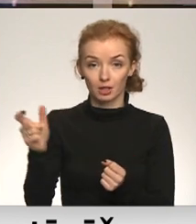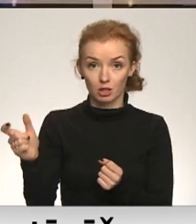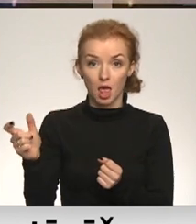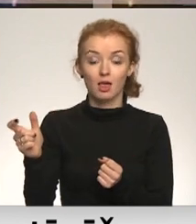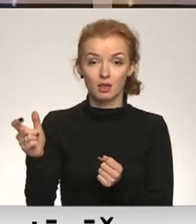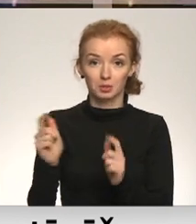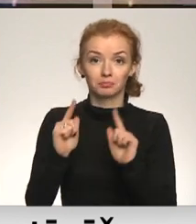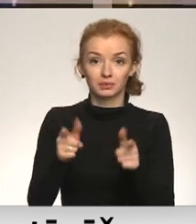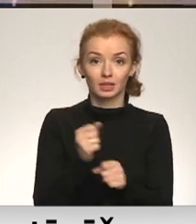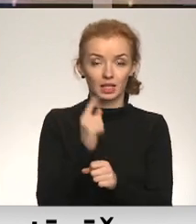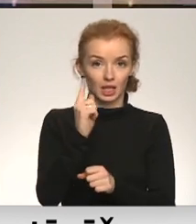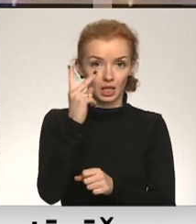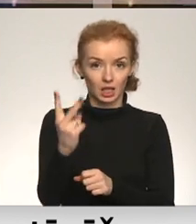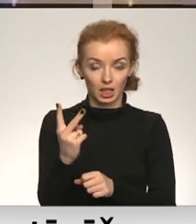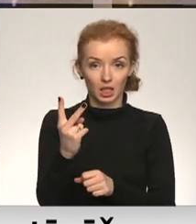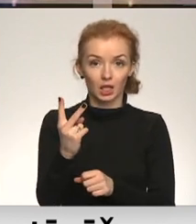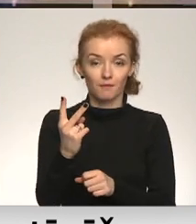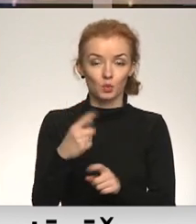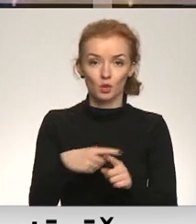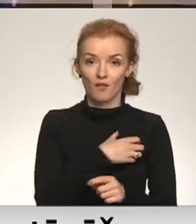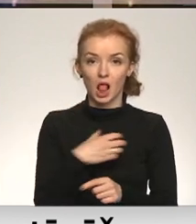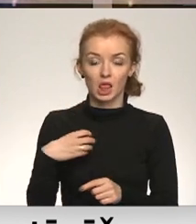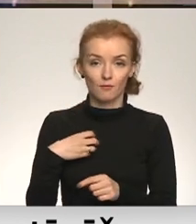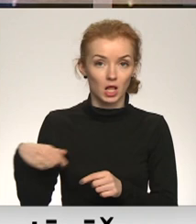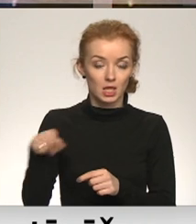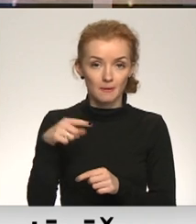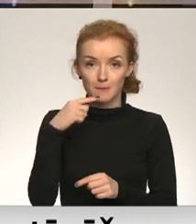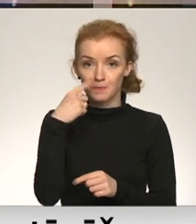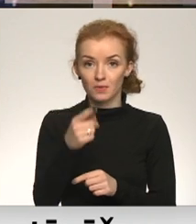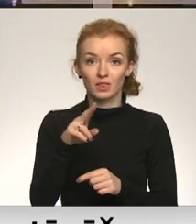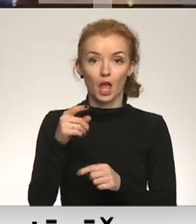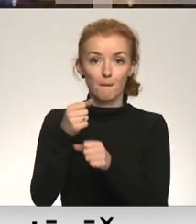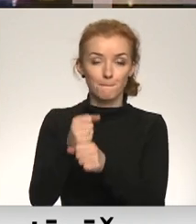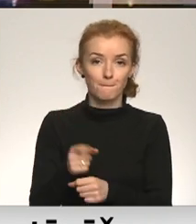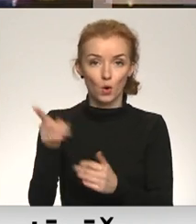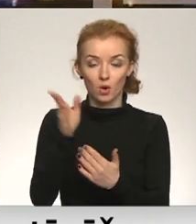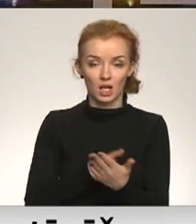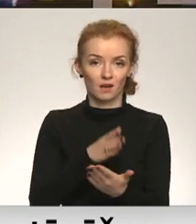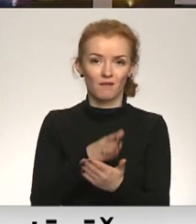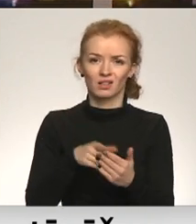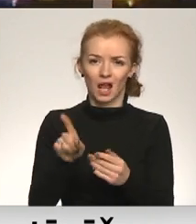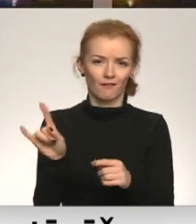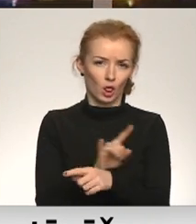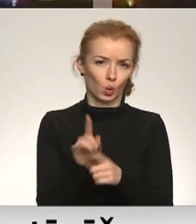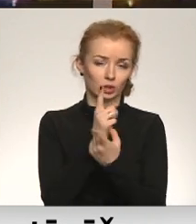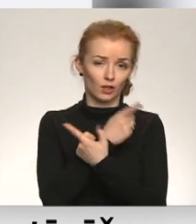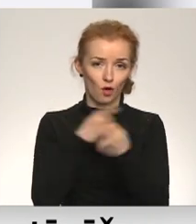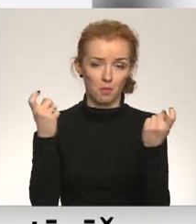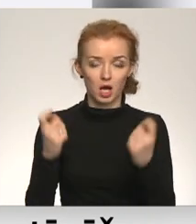piekrituši tikai divi. Vietuvaras vadība gandrunas par depo likvidāciju sauc par dezinformāciju.